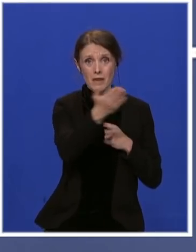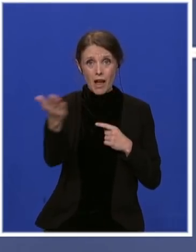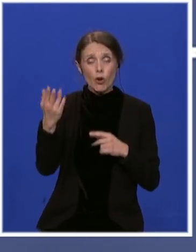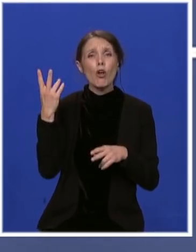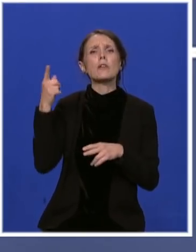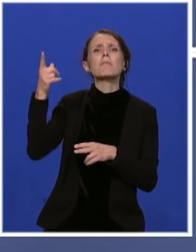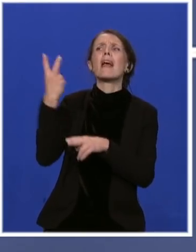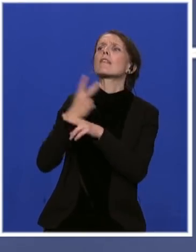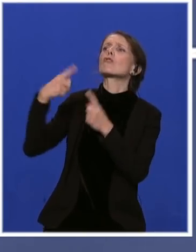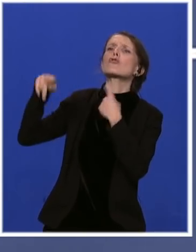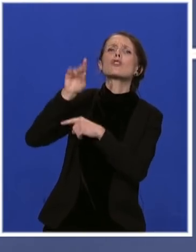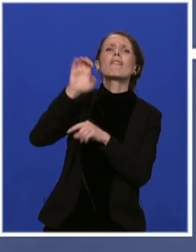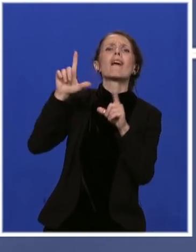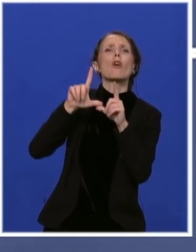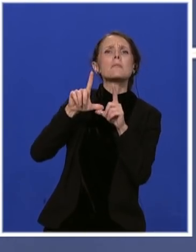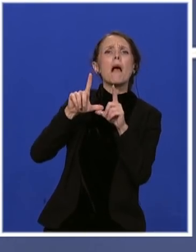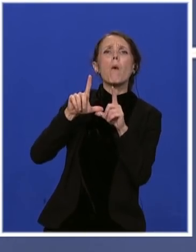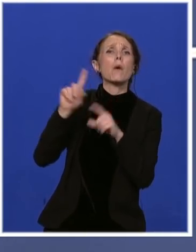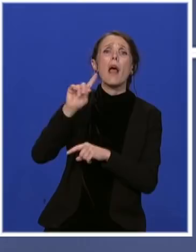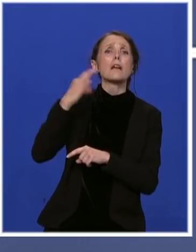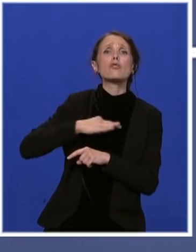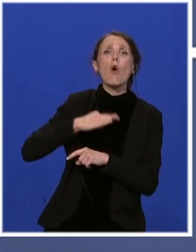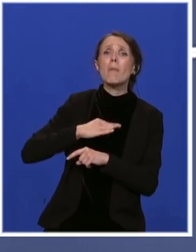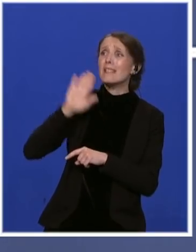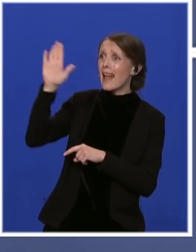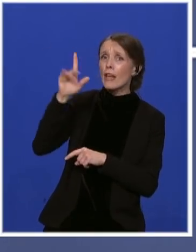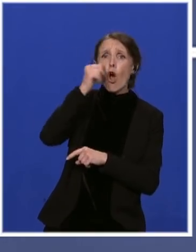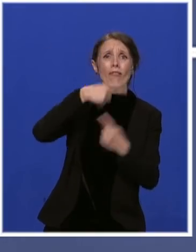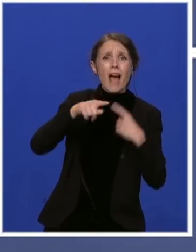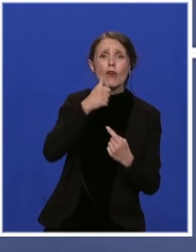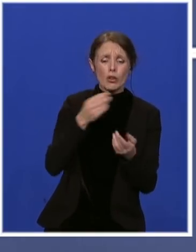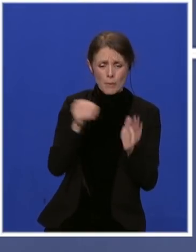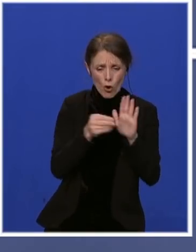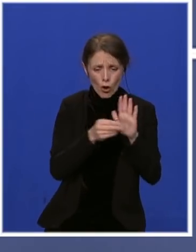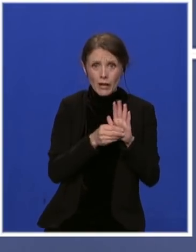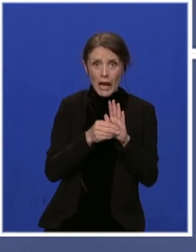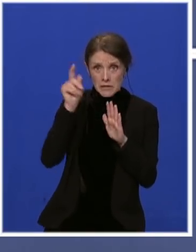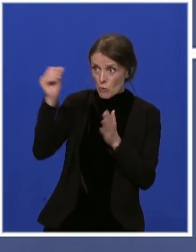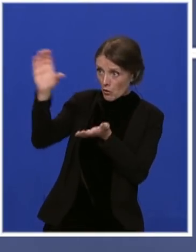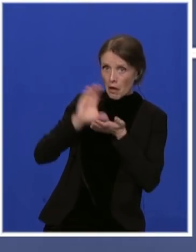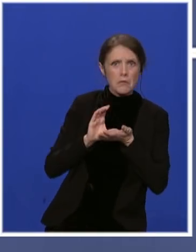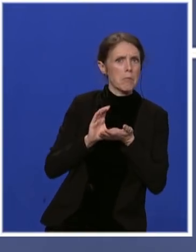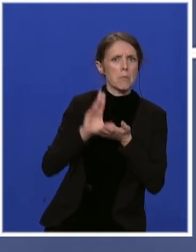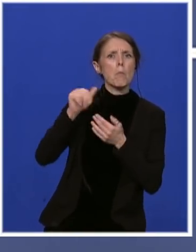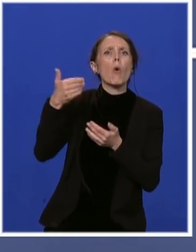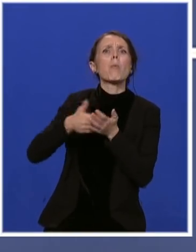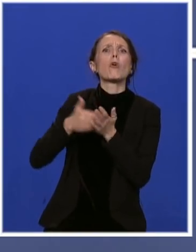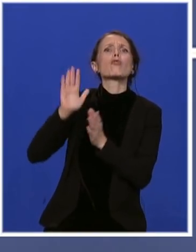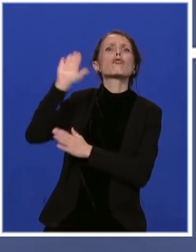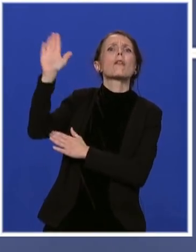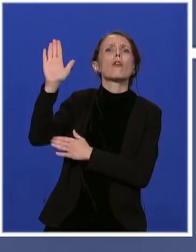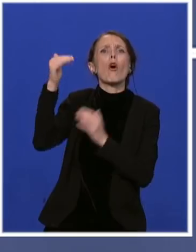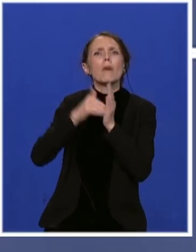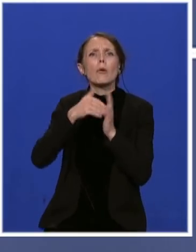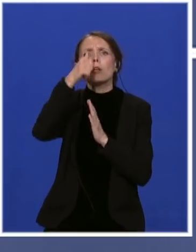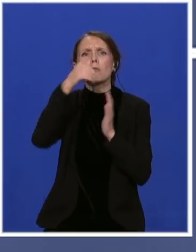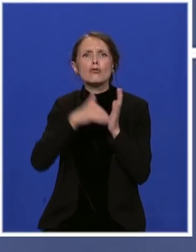unije da novac svojih poredskih obveznika troši na nas. Mogli bi jednostavno da to potraše na svoje potrebe, da sa